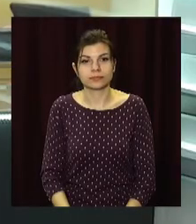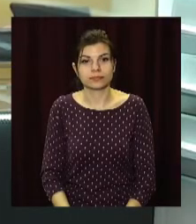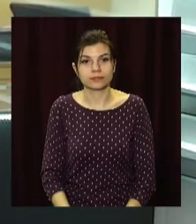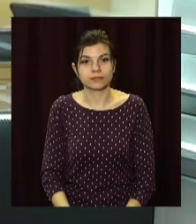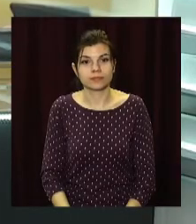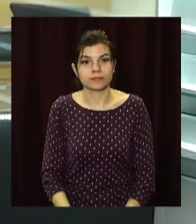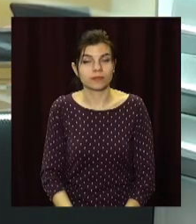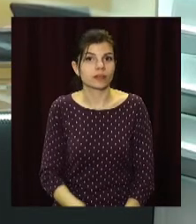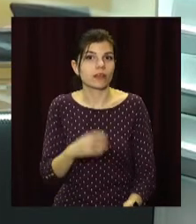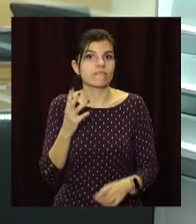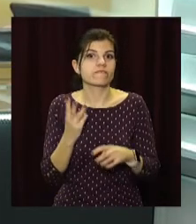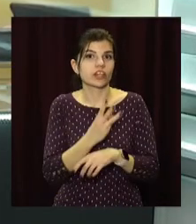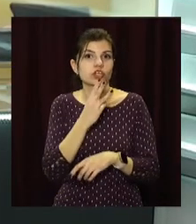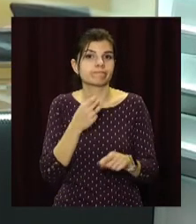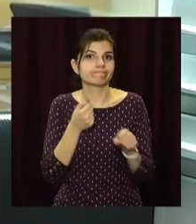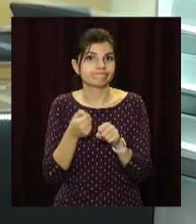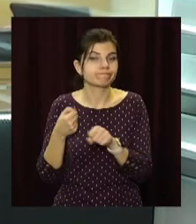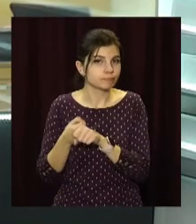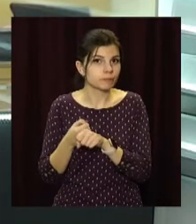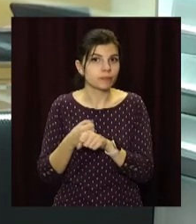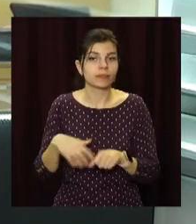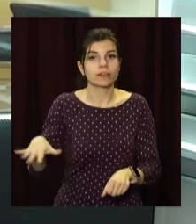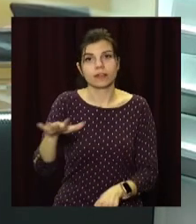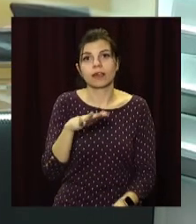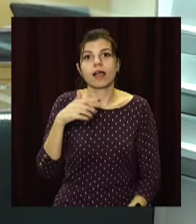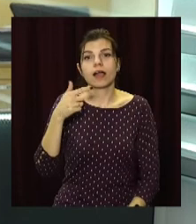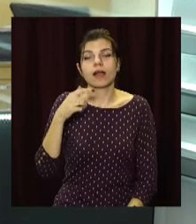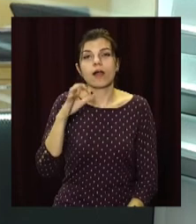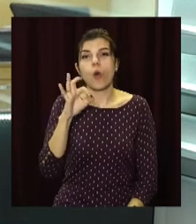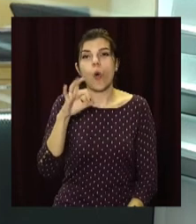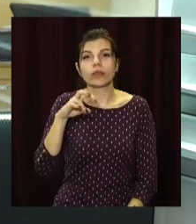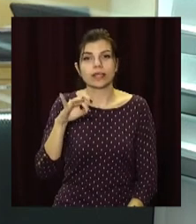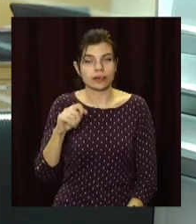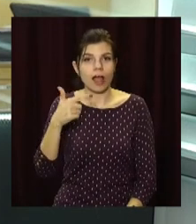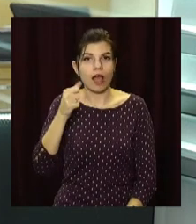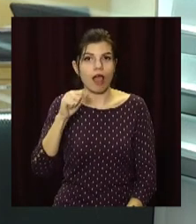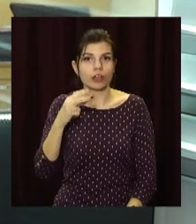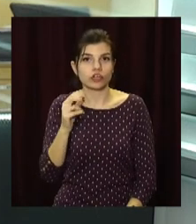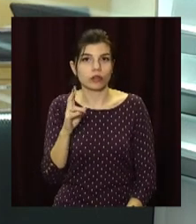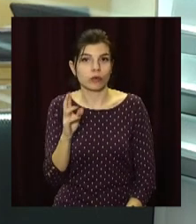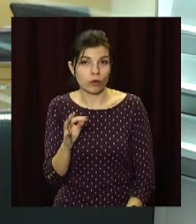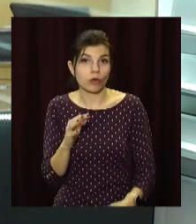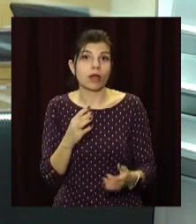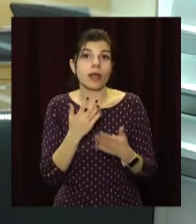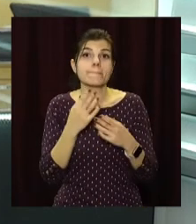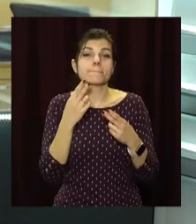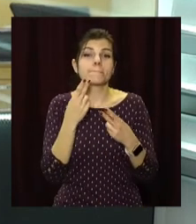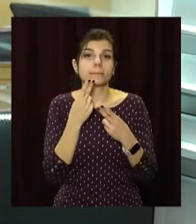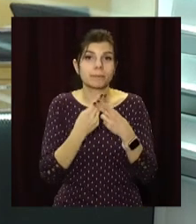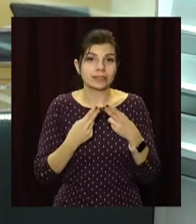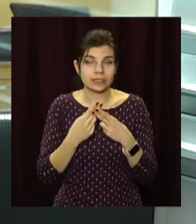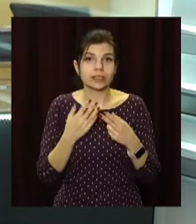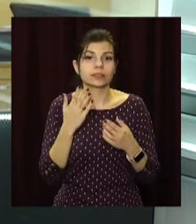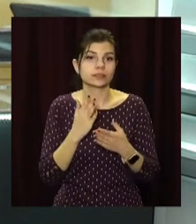Потрійна автотроща у Дніпрі. На приїзді Олександра Гальченка зіткнулися «Мерседес» і мікроавтобус «Фольксваген». Аварія